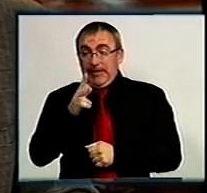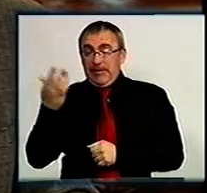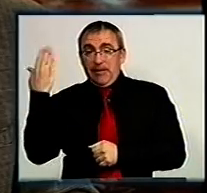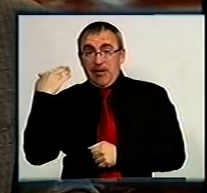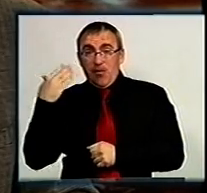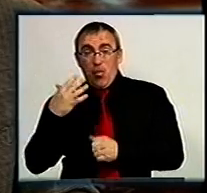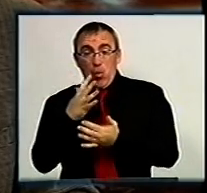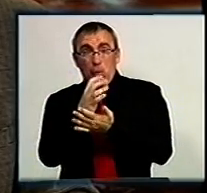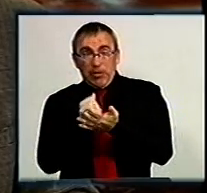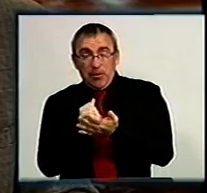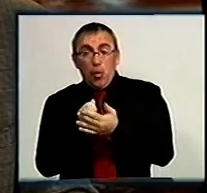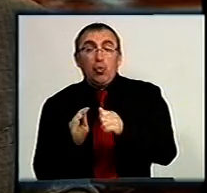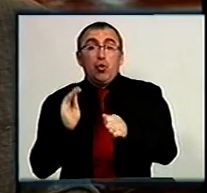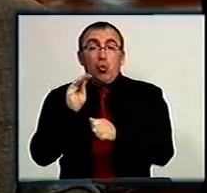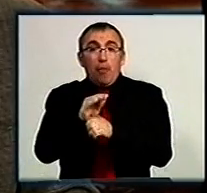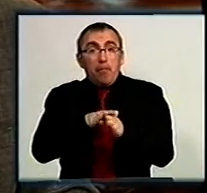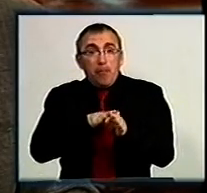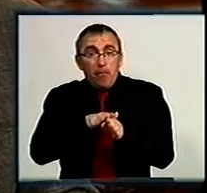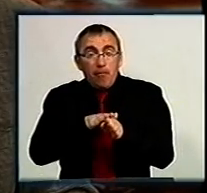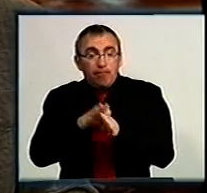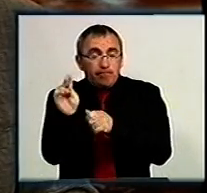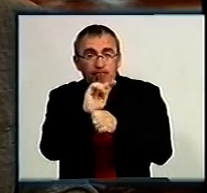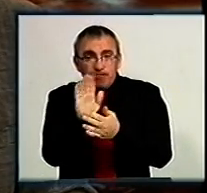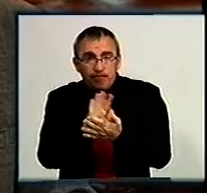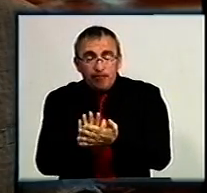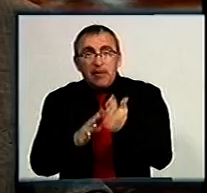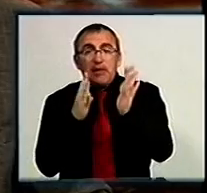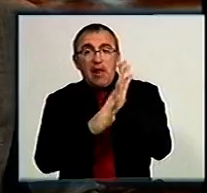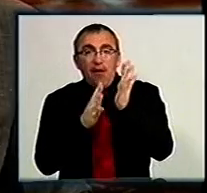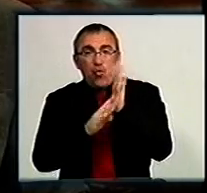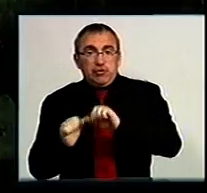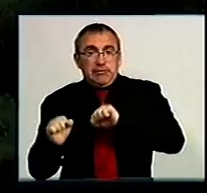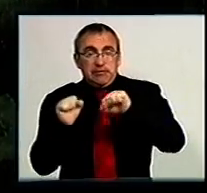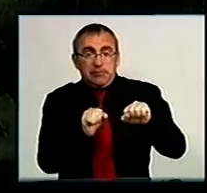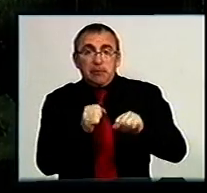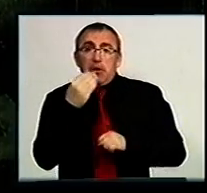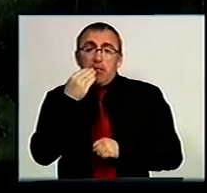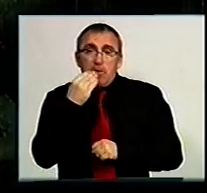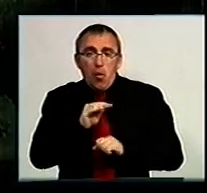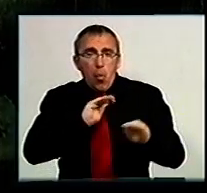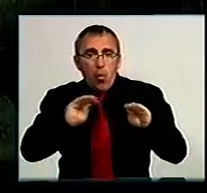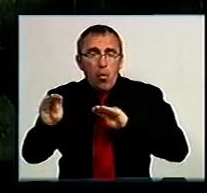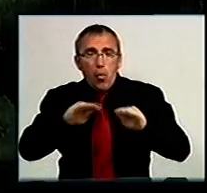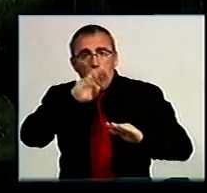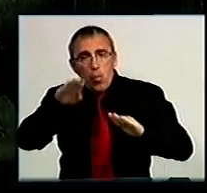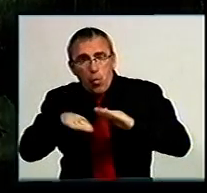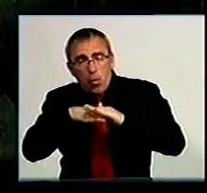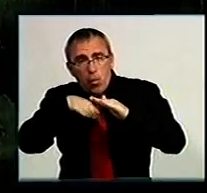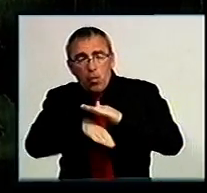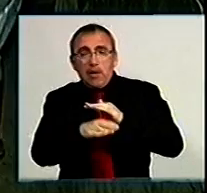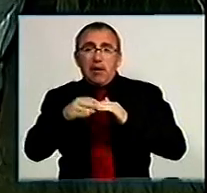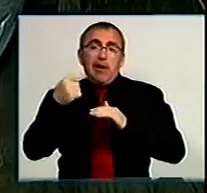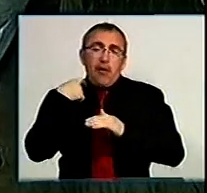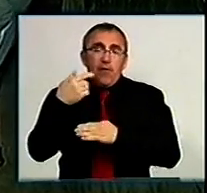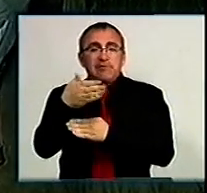балансоутримувачі додатково привели до ладу 90 захисних споруд. Найкраще впоралися з облаштуванням укриттів в Кіровограді, Знам